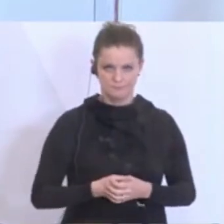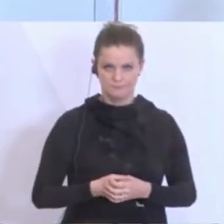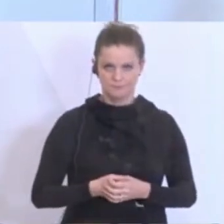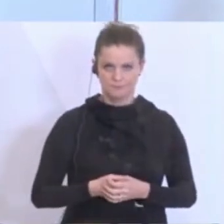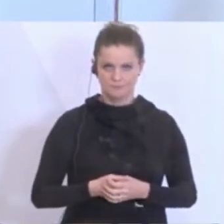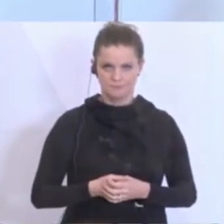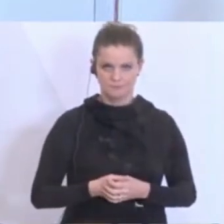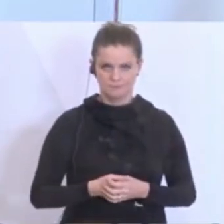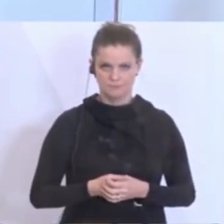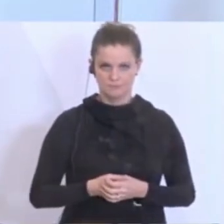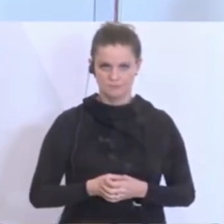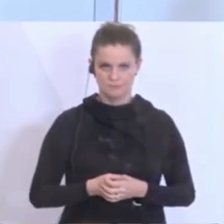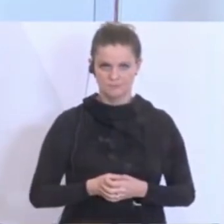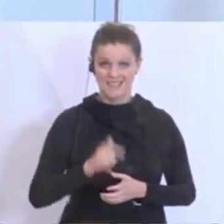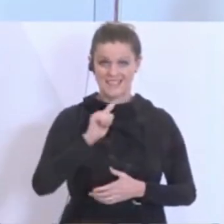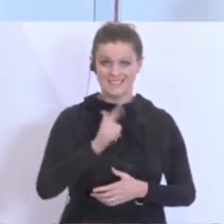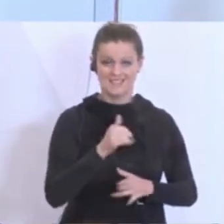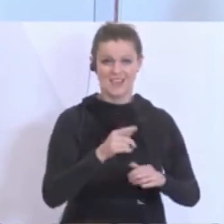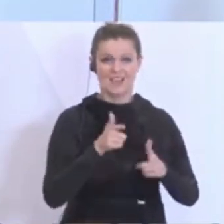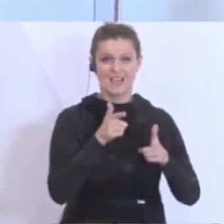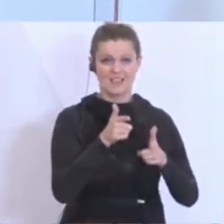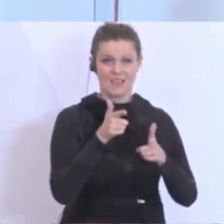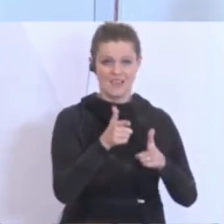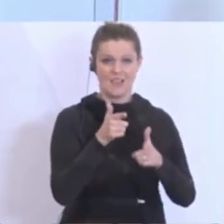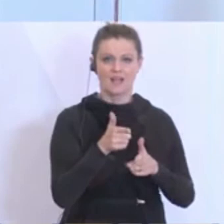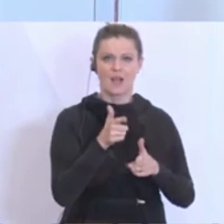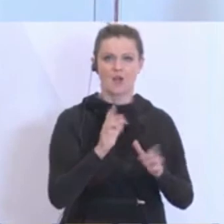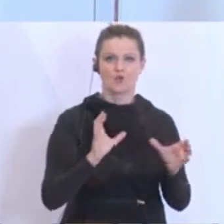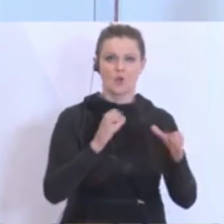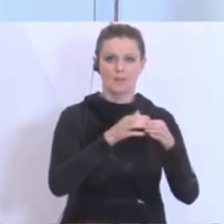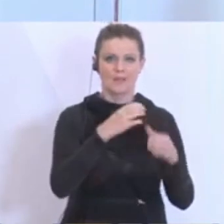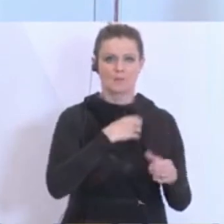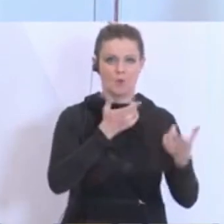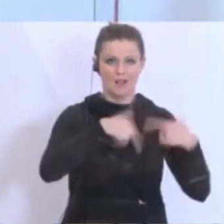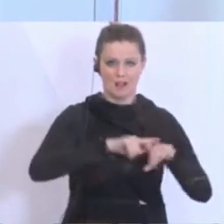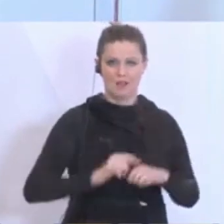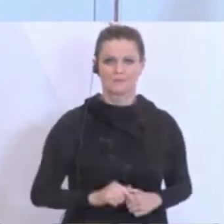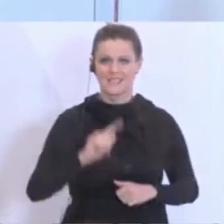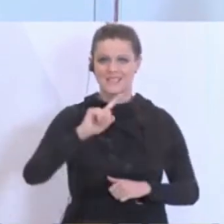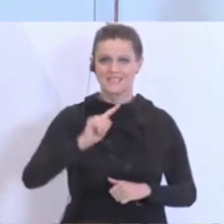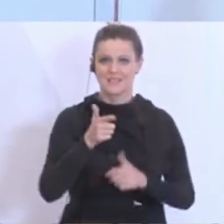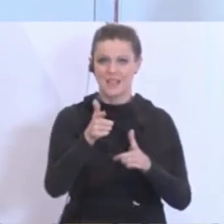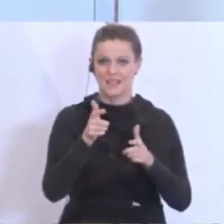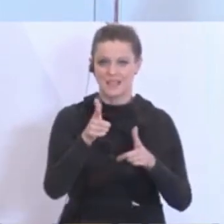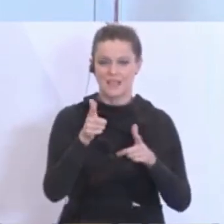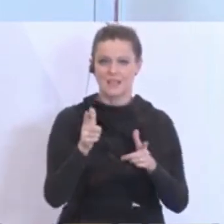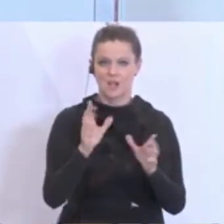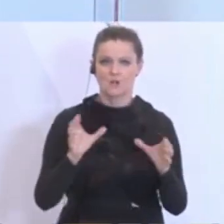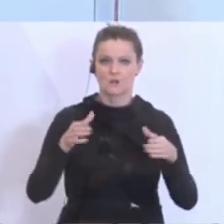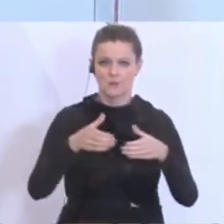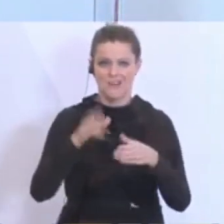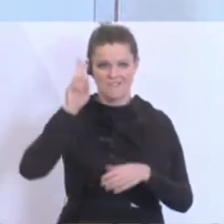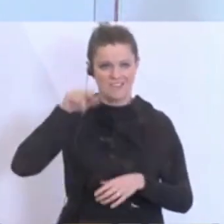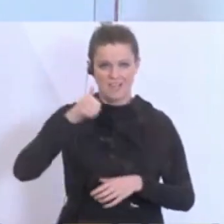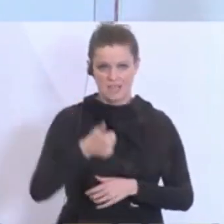Die zweite Jägerkompanie des Jägerbataillons Burgenland, die zweite Jägerkompanie des Jägerbataillons